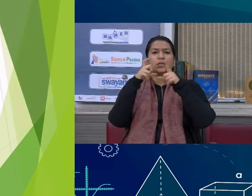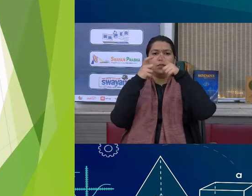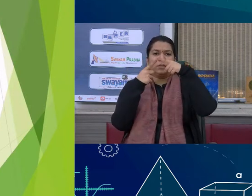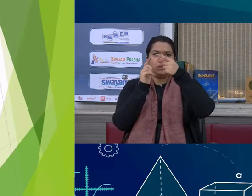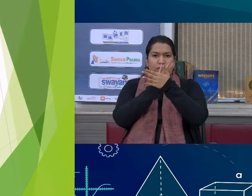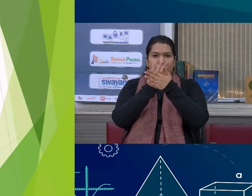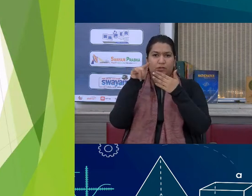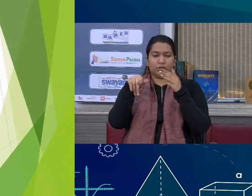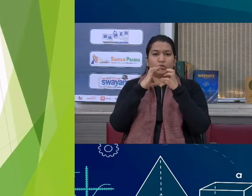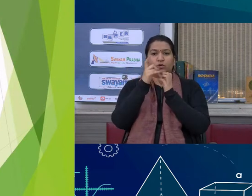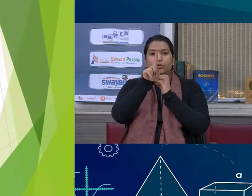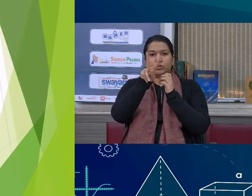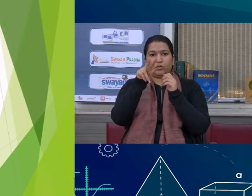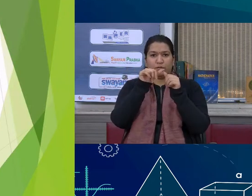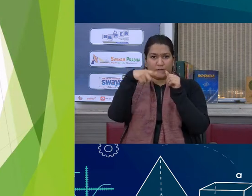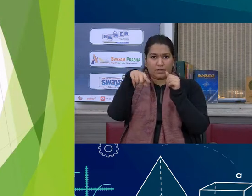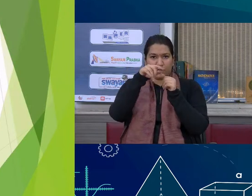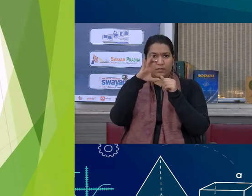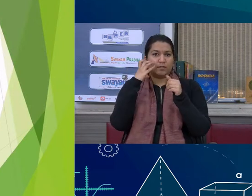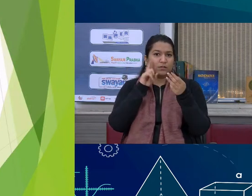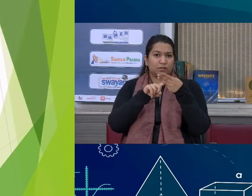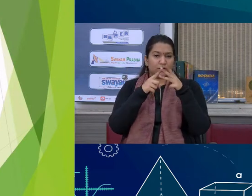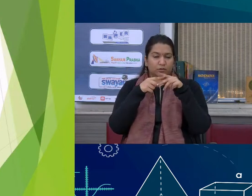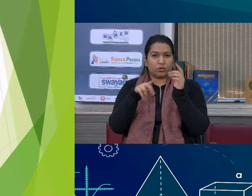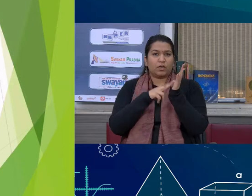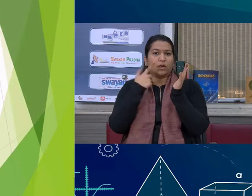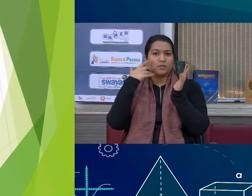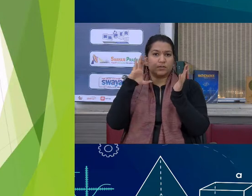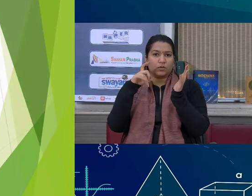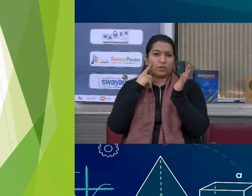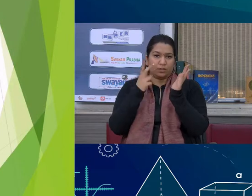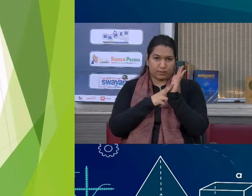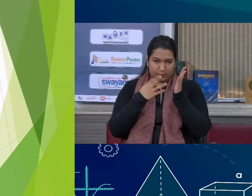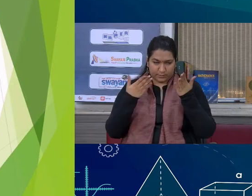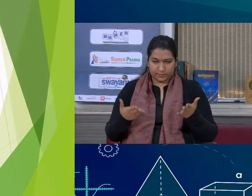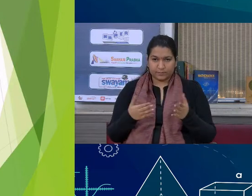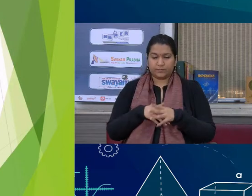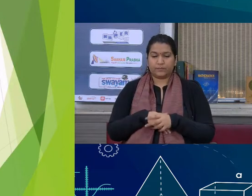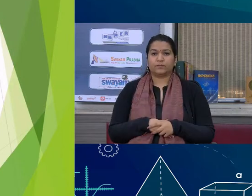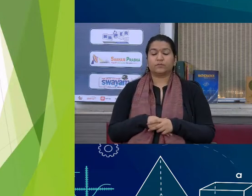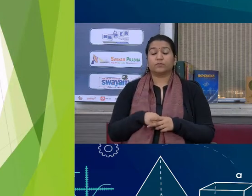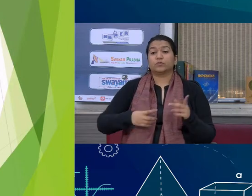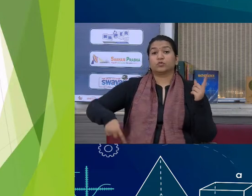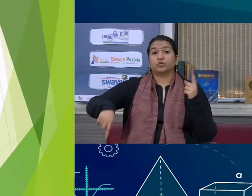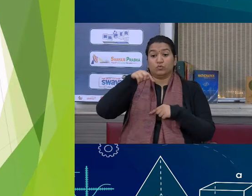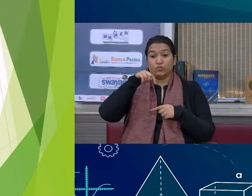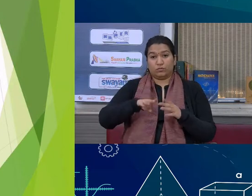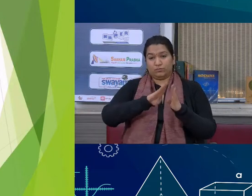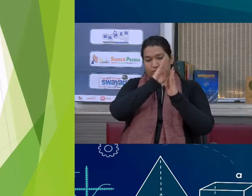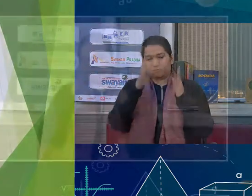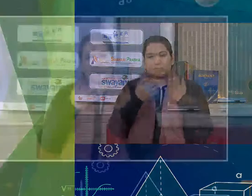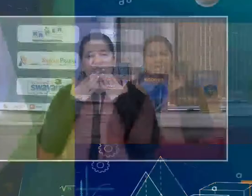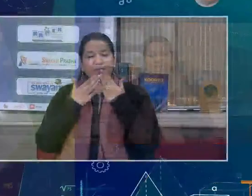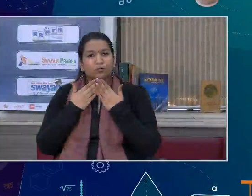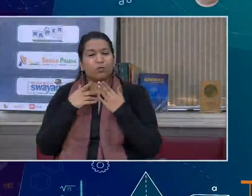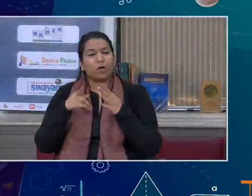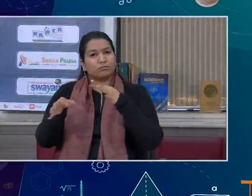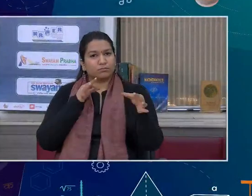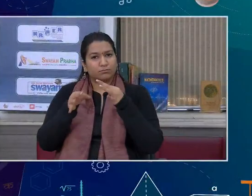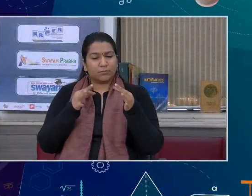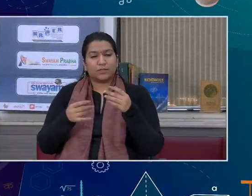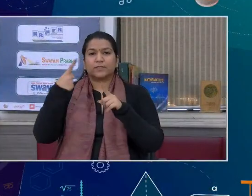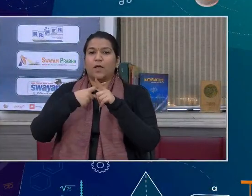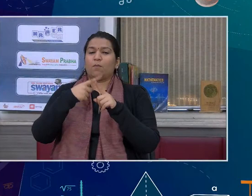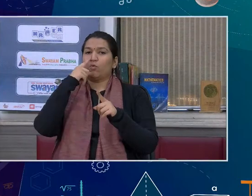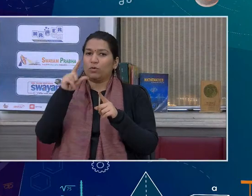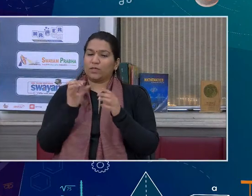mail कर सकते हैं dts.class12 at ciet.nic.in Sir आज के session के लिए बहुत बहुत शुक्रिया आपका उद्या